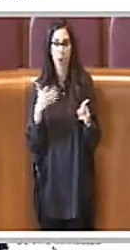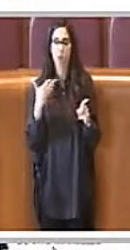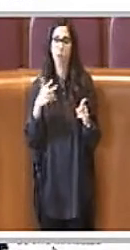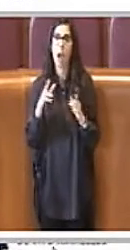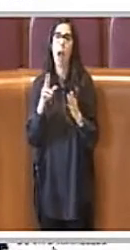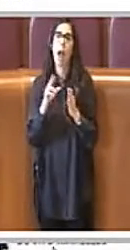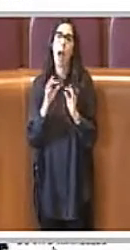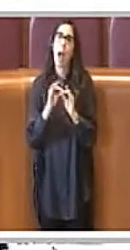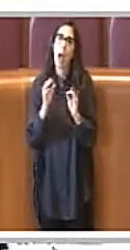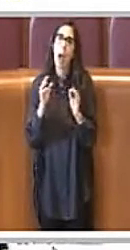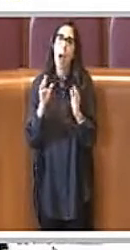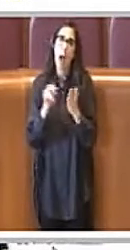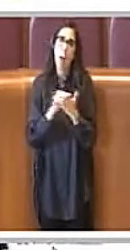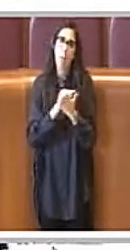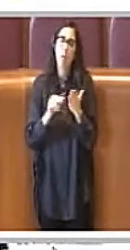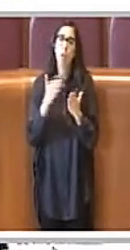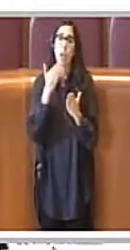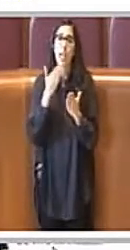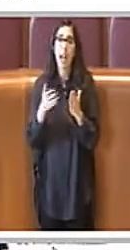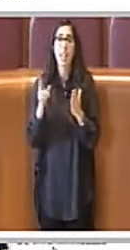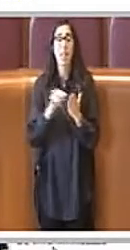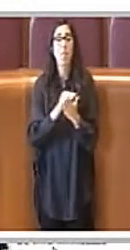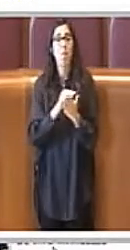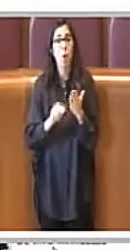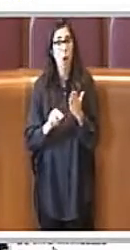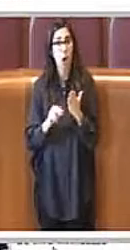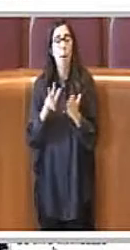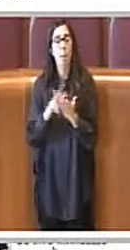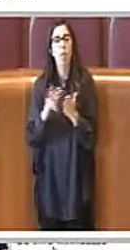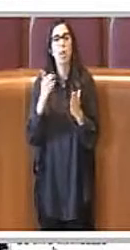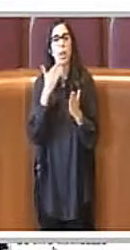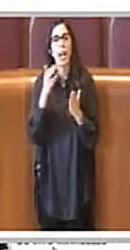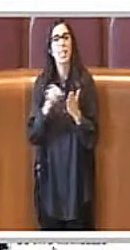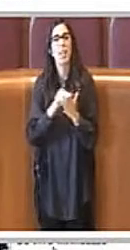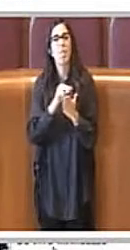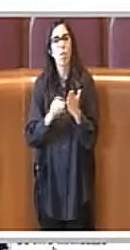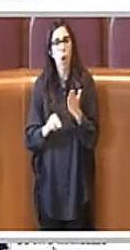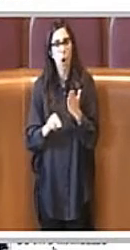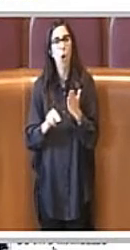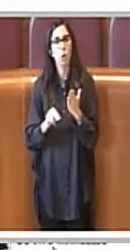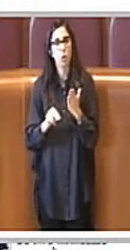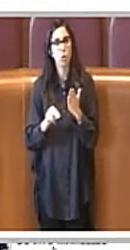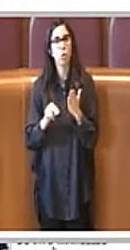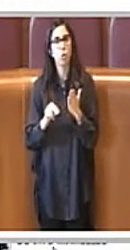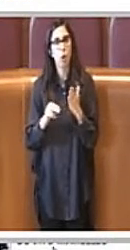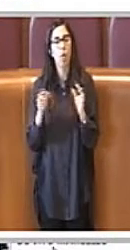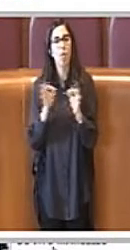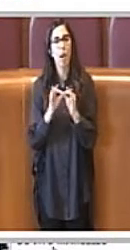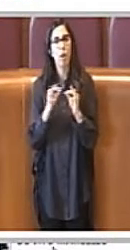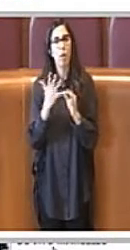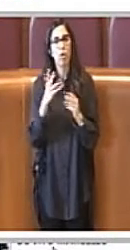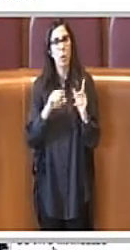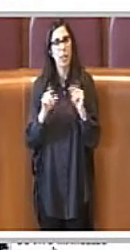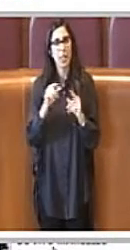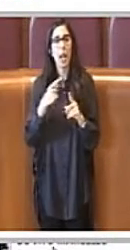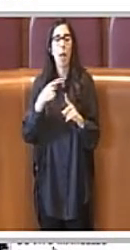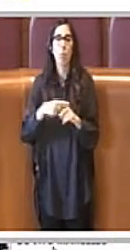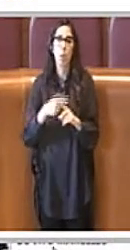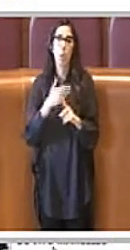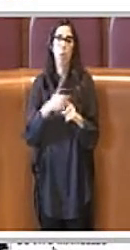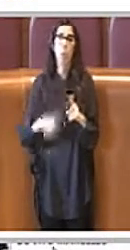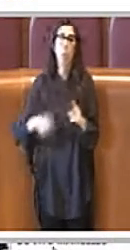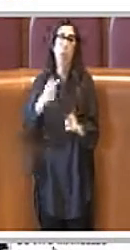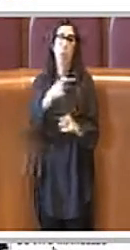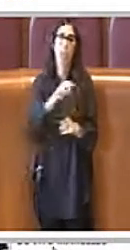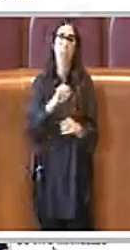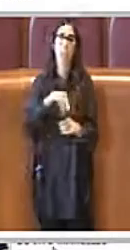5 Stelle Dei consiglieri Tempesta e Corsetti Per la cronaca è giusto che si sappia E